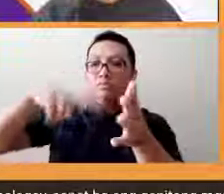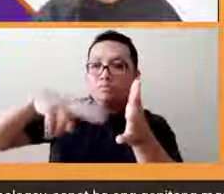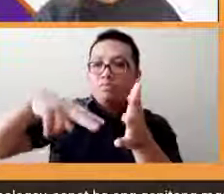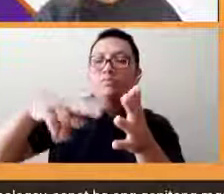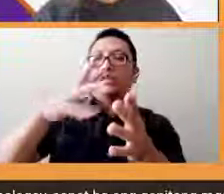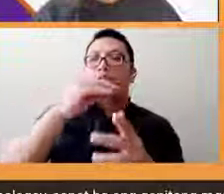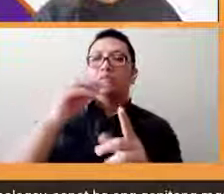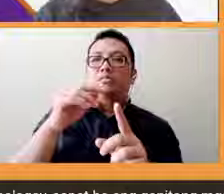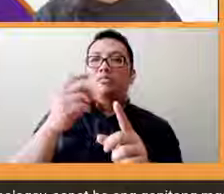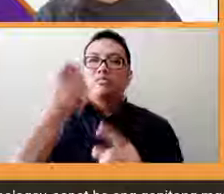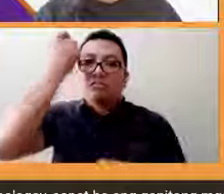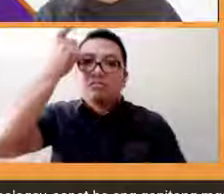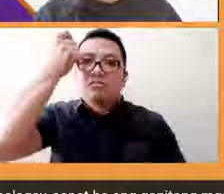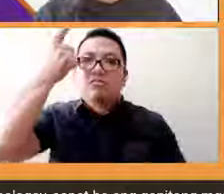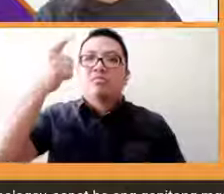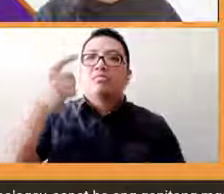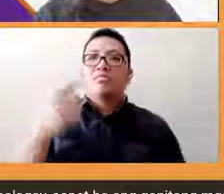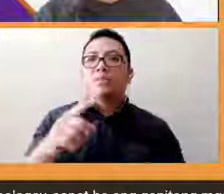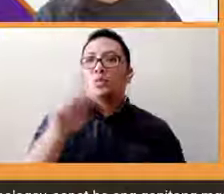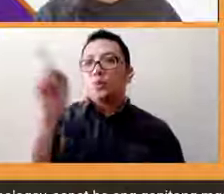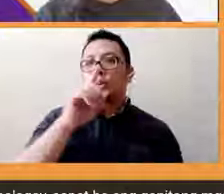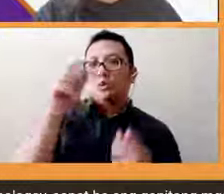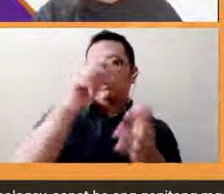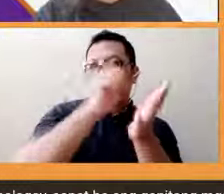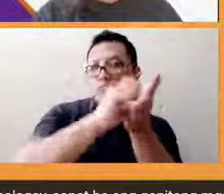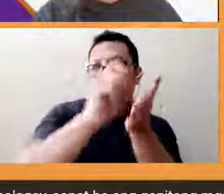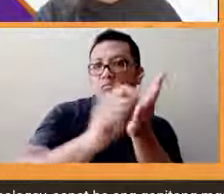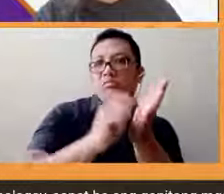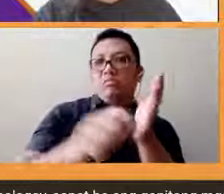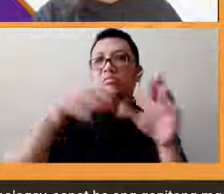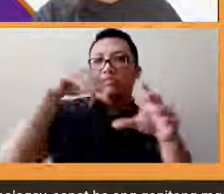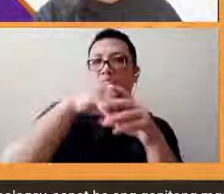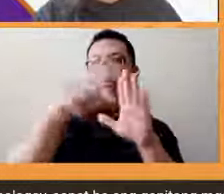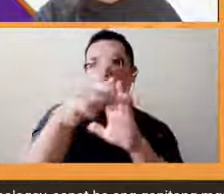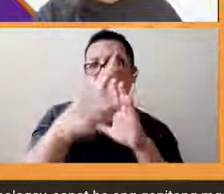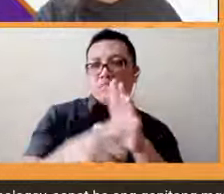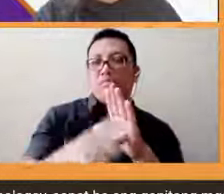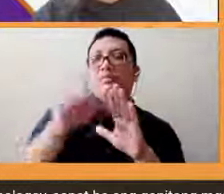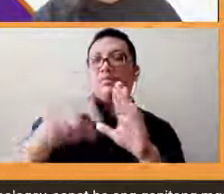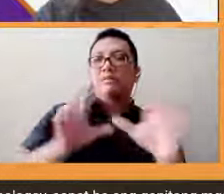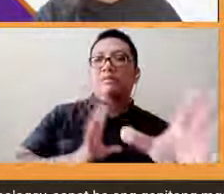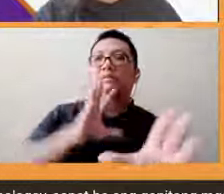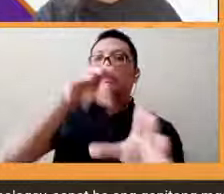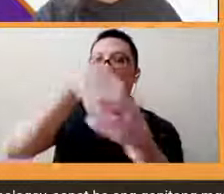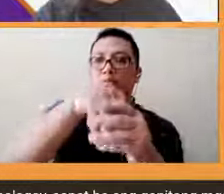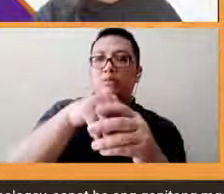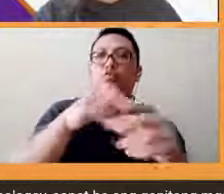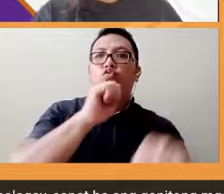naiintindihan din natin yung nakasaad dun sa batas na dapat part tayo sa pag-i-implement